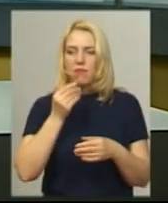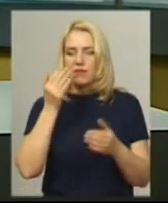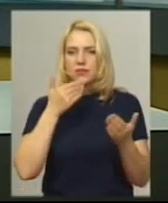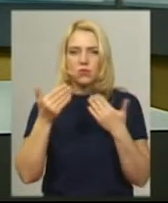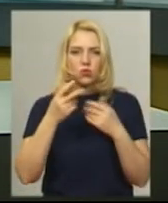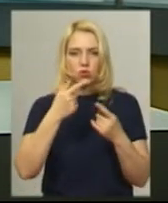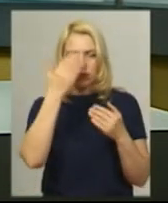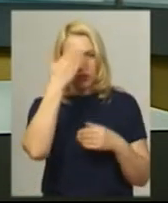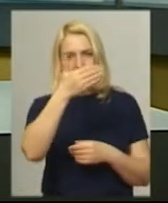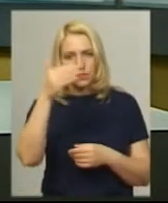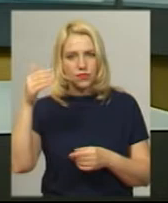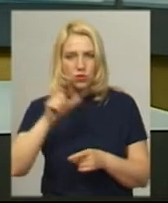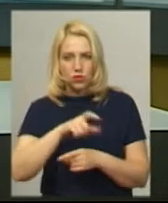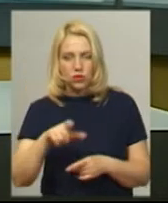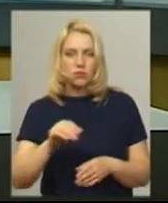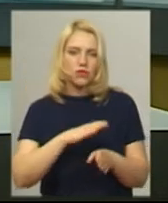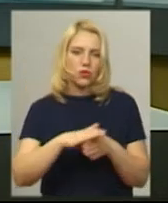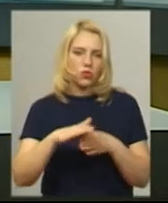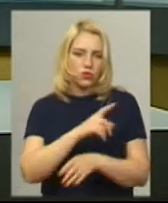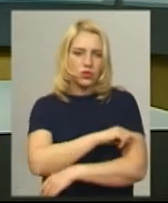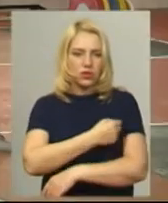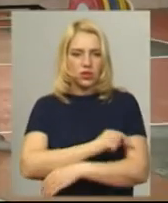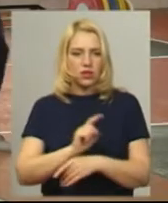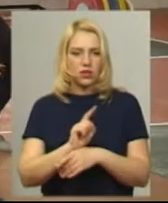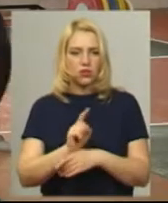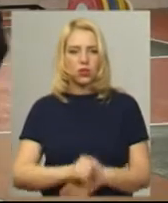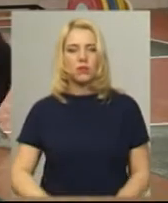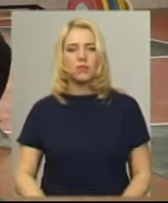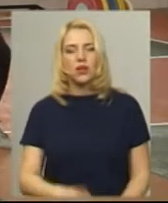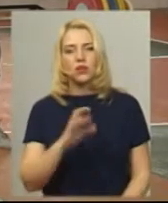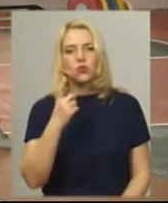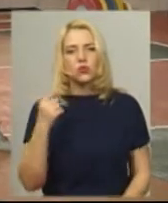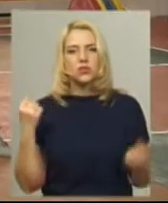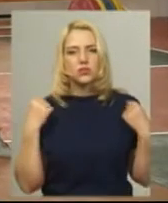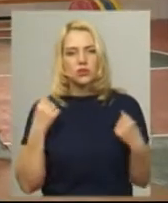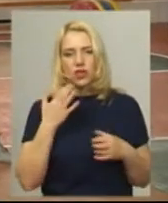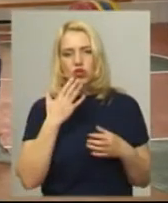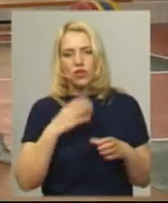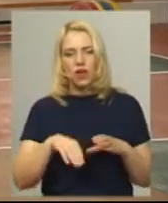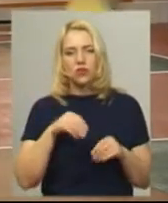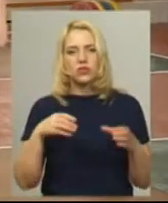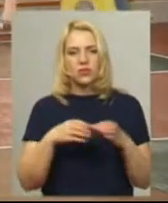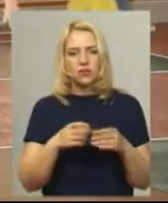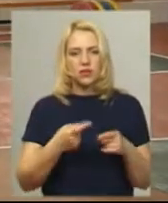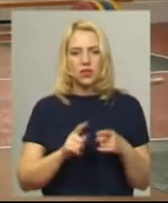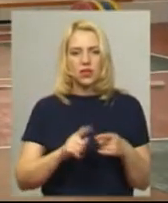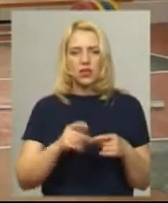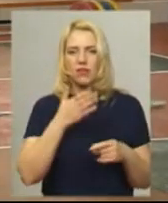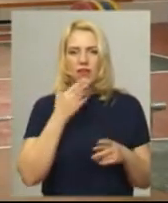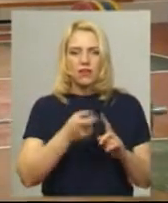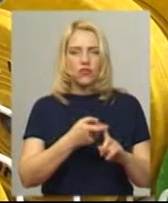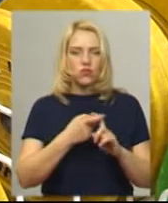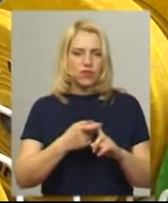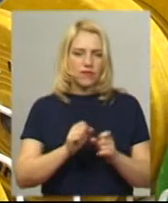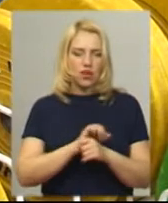та дотримуються санітарних норм. Подробиці далі. Жоден спортсмен Національної збірної України з важкої атлетики не інфікувався